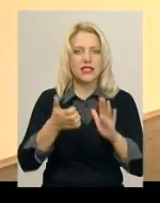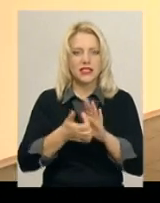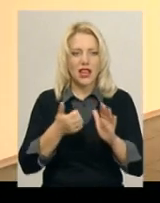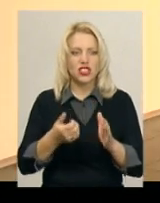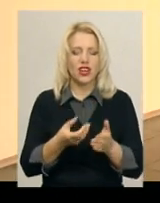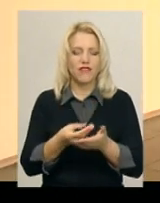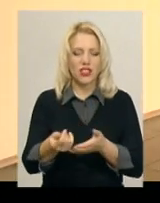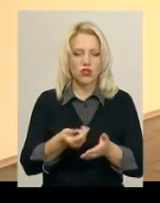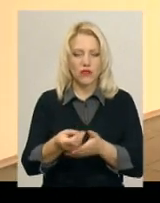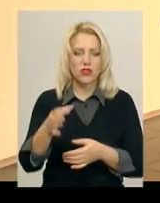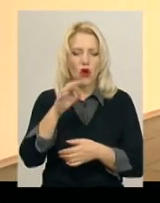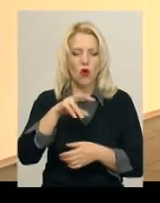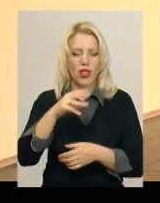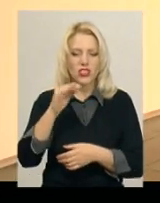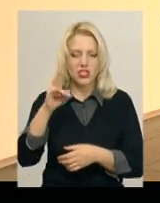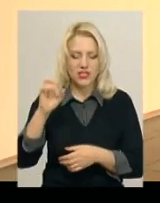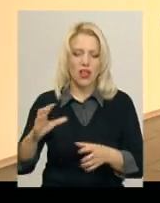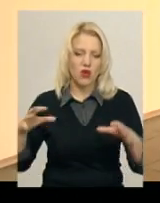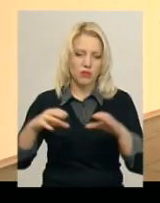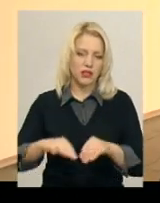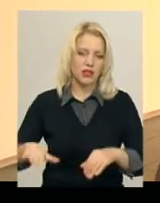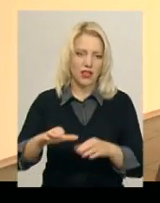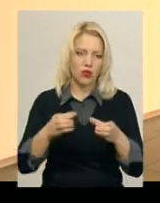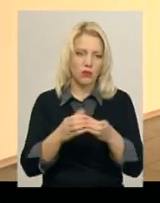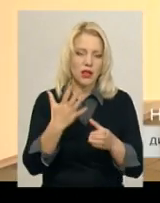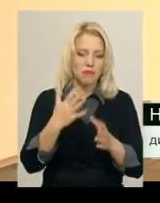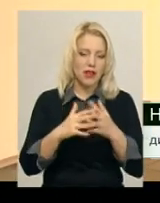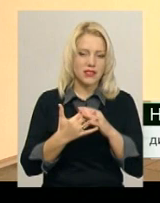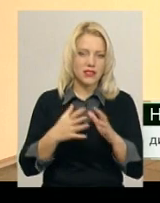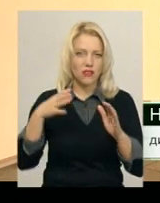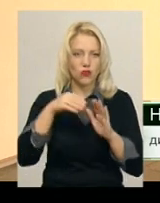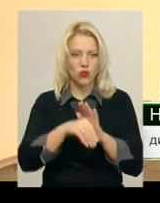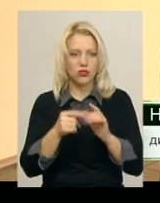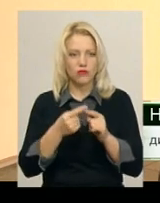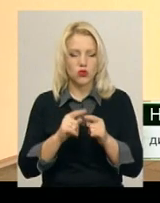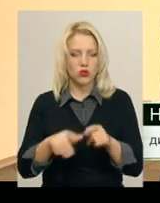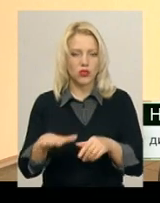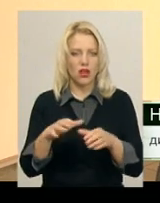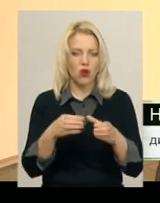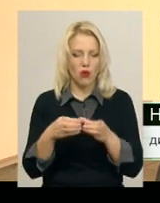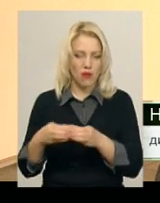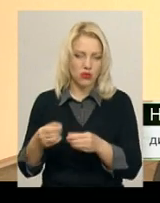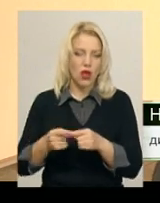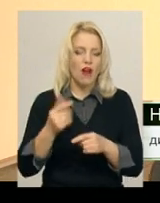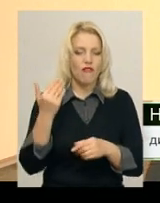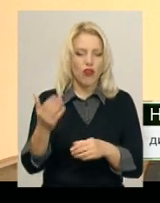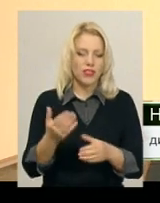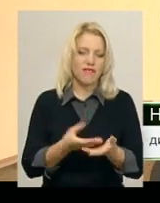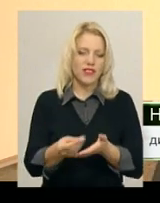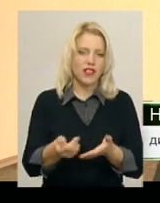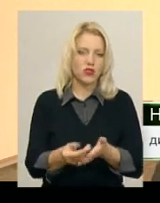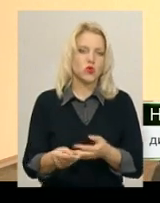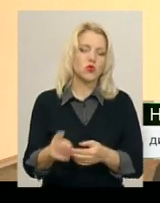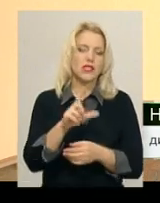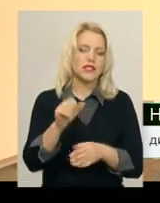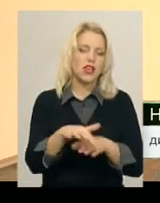Олишинською об'єднаною таргромадою. П'ять сіл ходить в цю громаду. Вони фінансуються з громади, бо